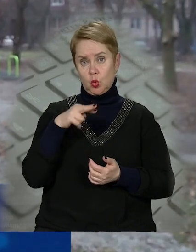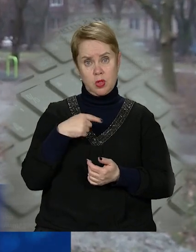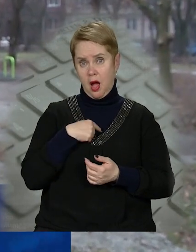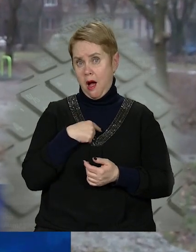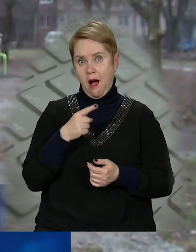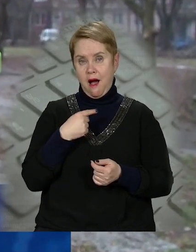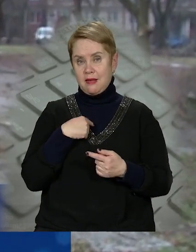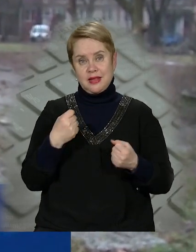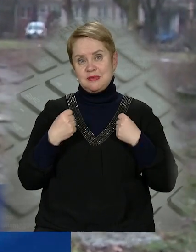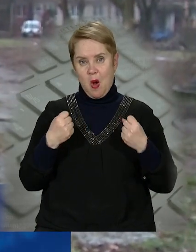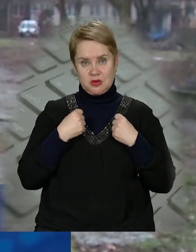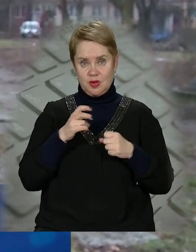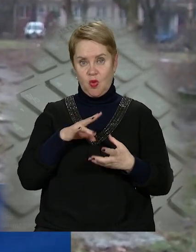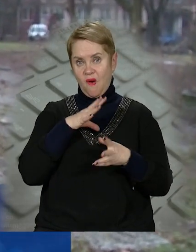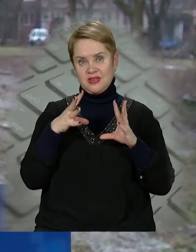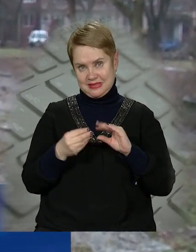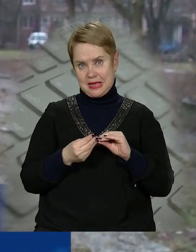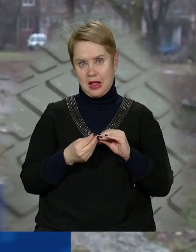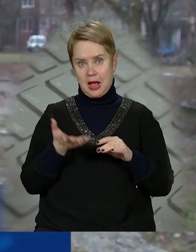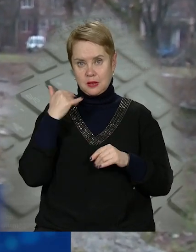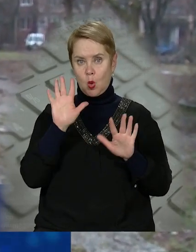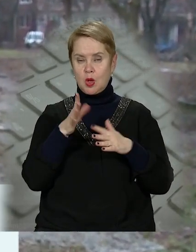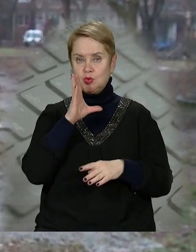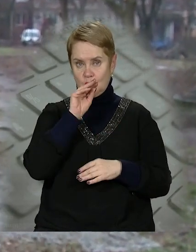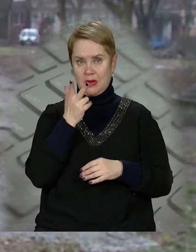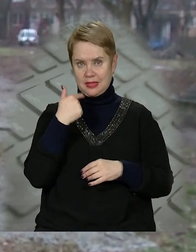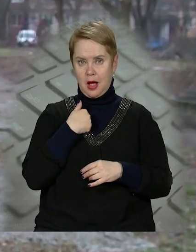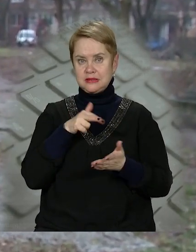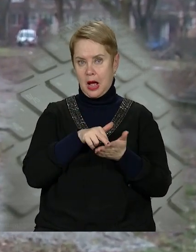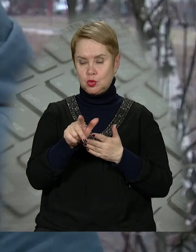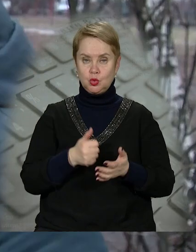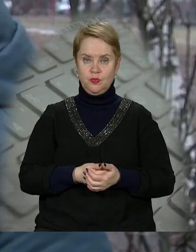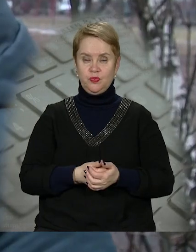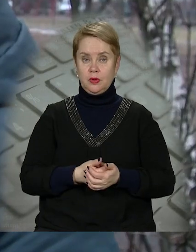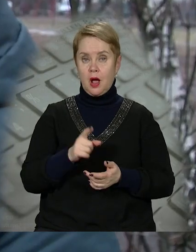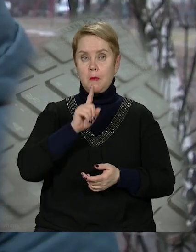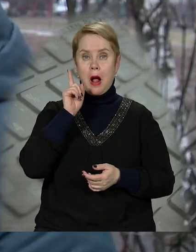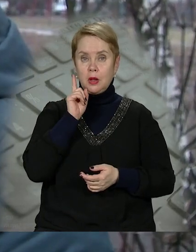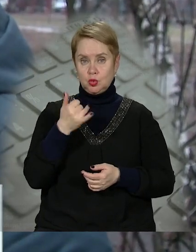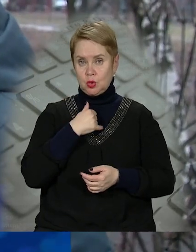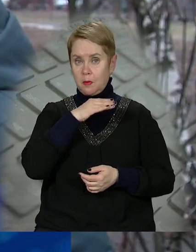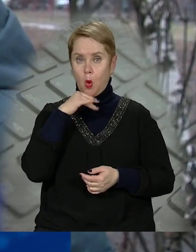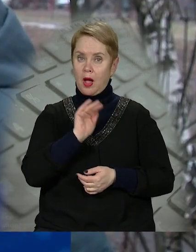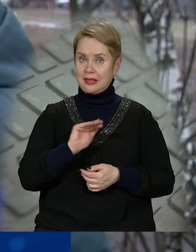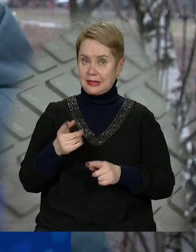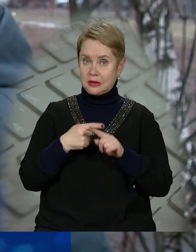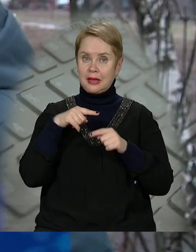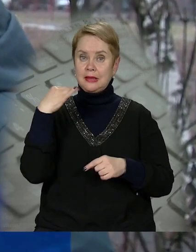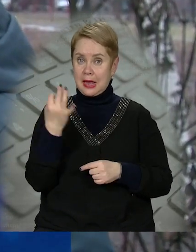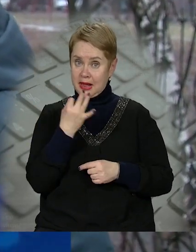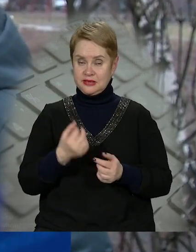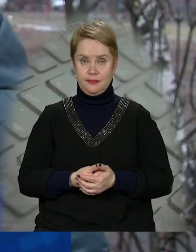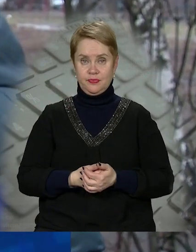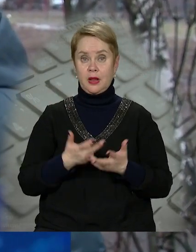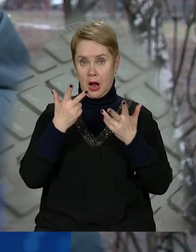Ну, я не особисто спортсменка, але в цілому, коли гуляю з собакою, теж захожу. Много молоді у нас і багато дітей, яким це